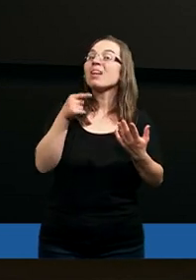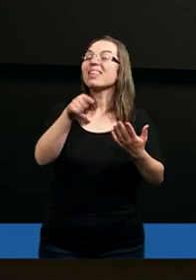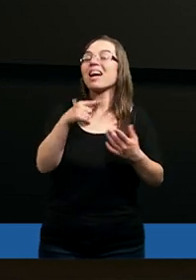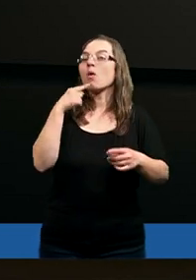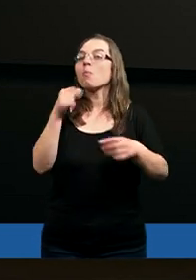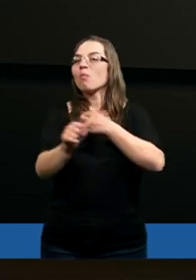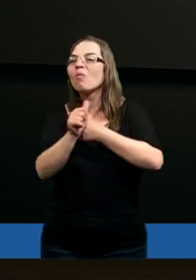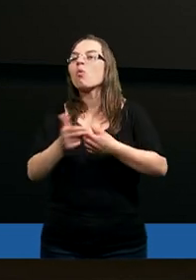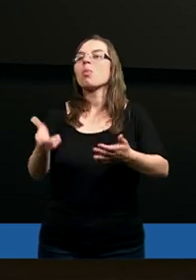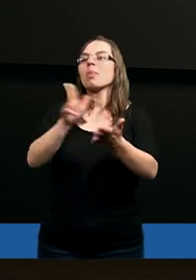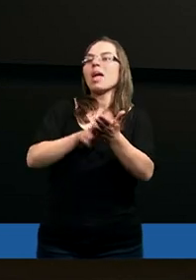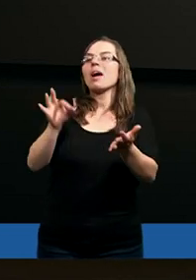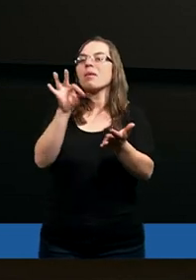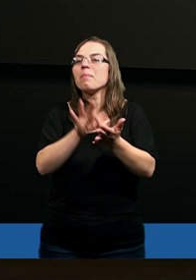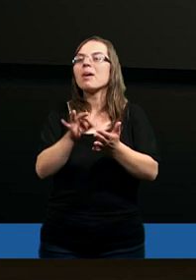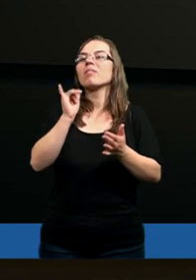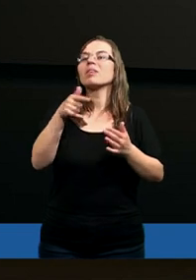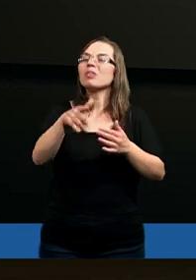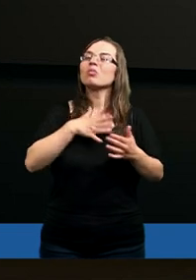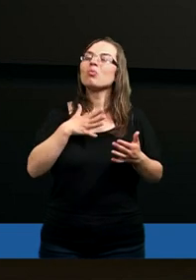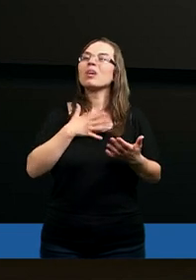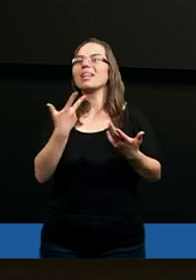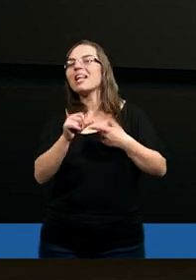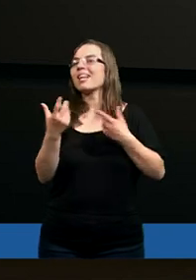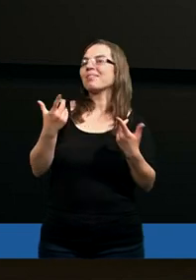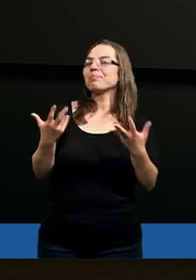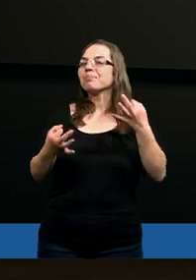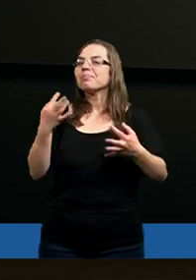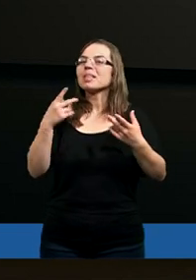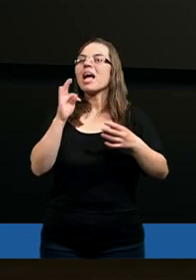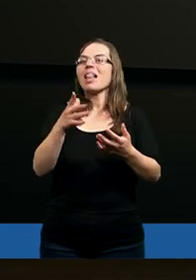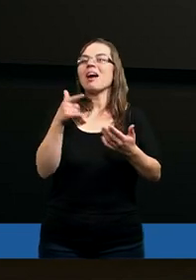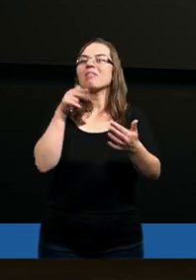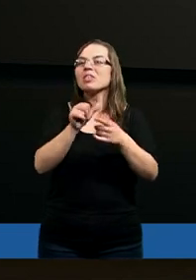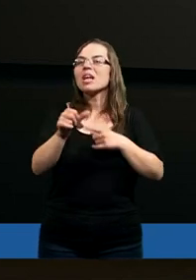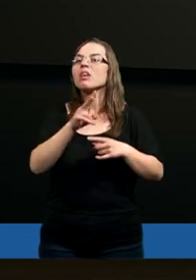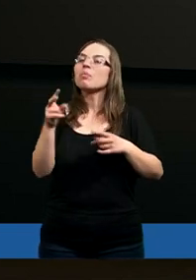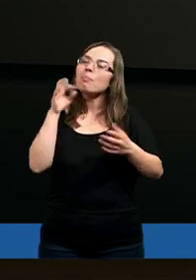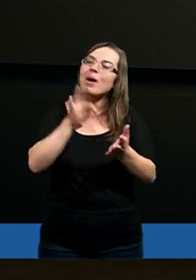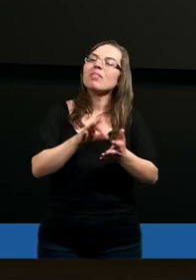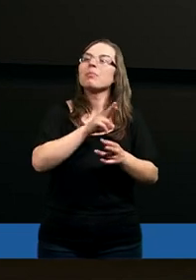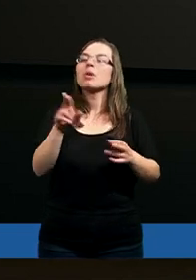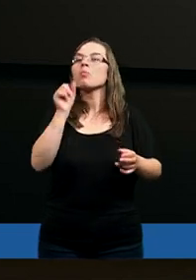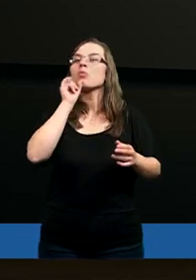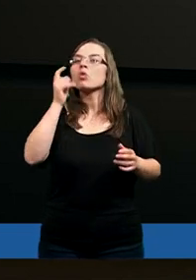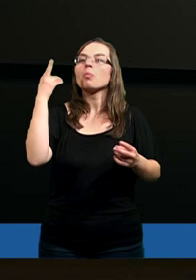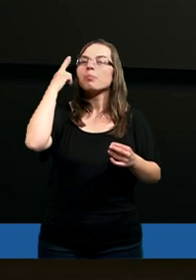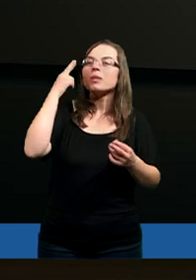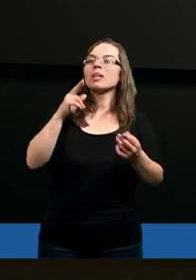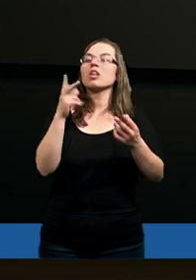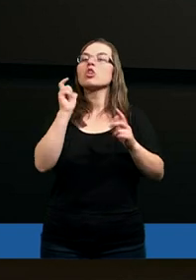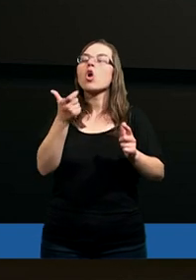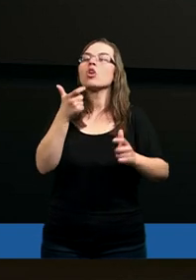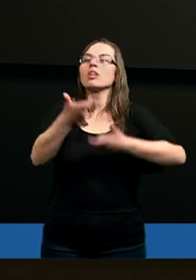On z tego powodu na pewno bardzo jest smutny i jest mu przykro, ale po prostu z pewnymi rzeczami trzeba się po prostu pogodzić.